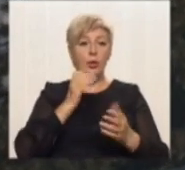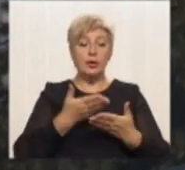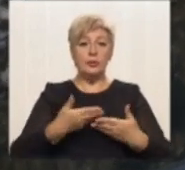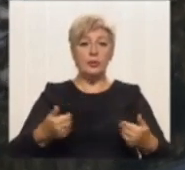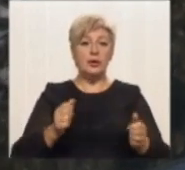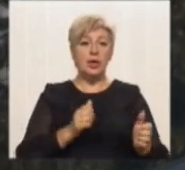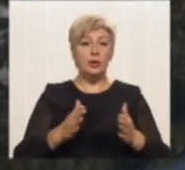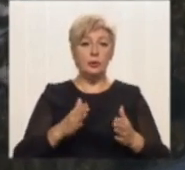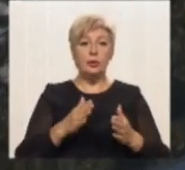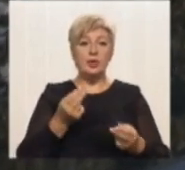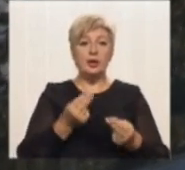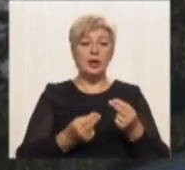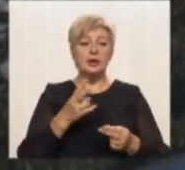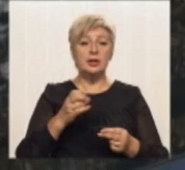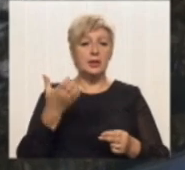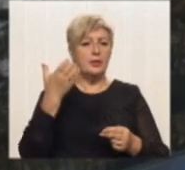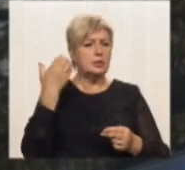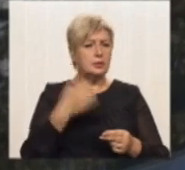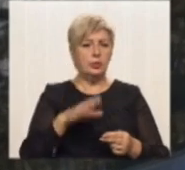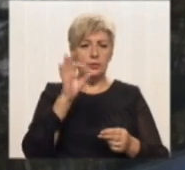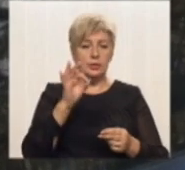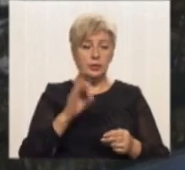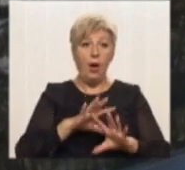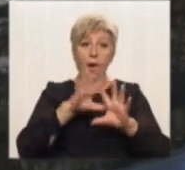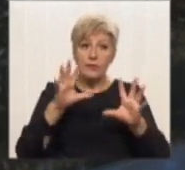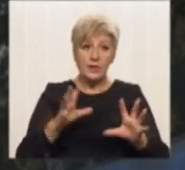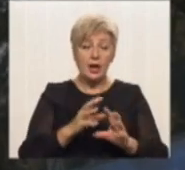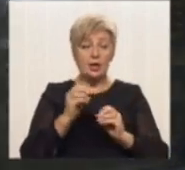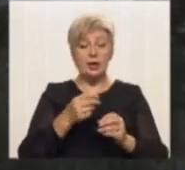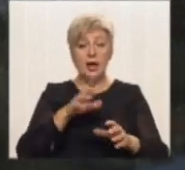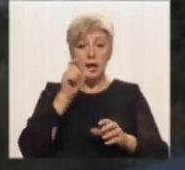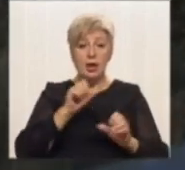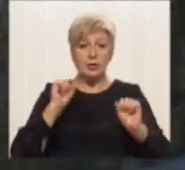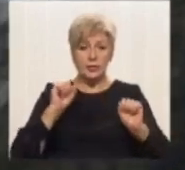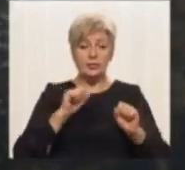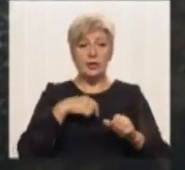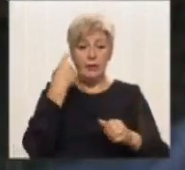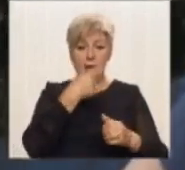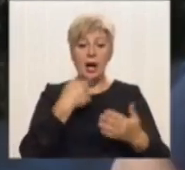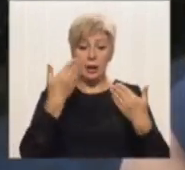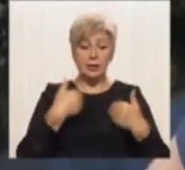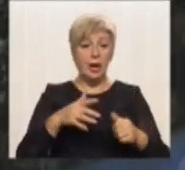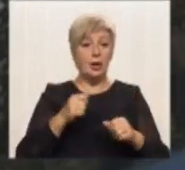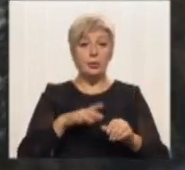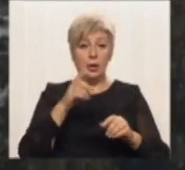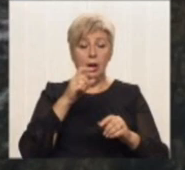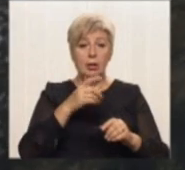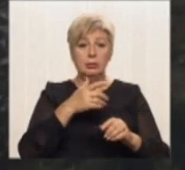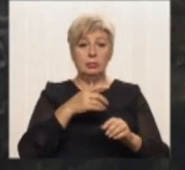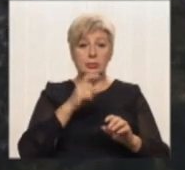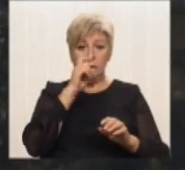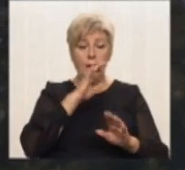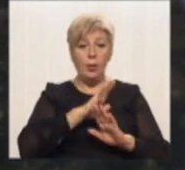на всі 100%. Загалом нові гравці виглядають непогано, але знову ж таки, для хлопців багато нового і багато вимог, які вони повинні